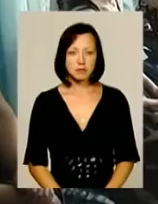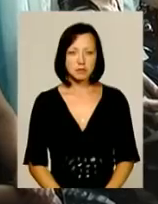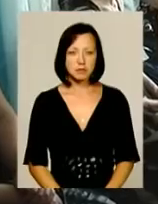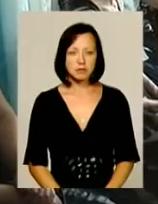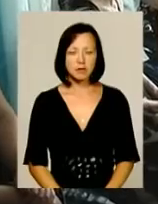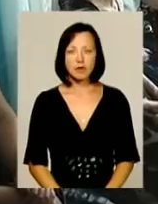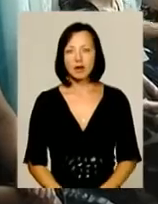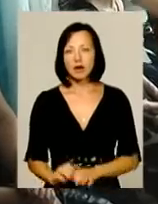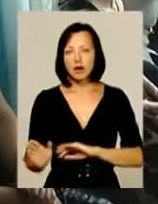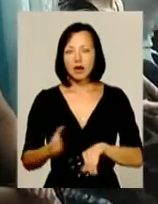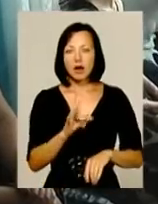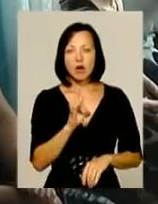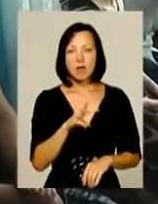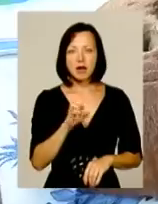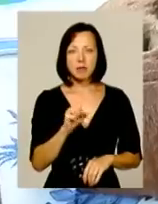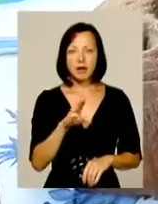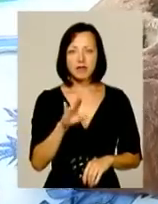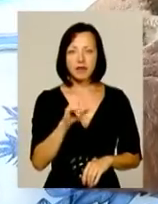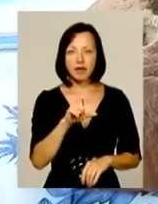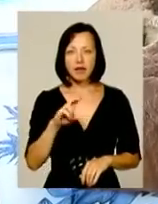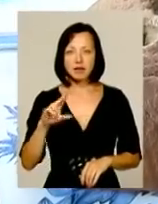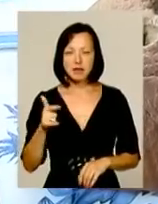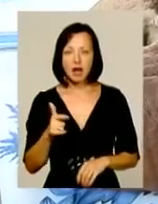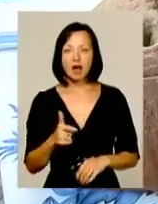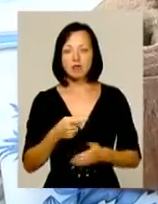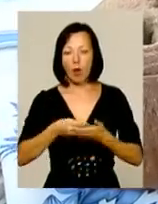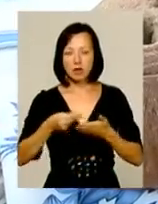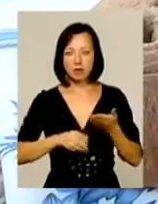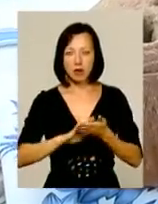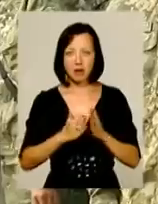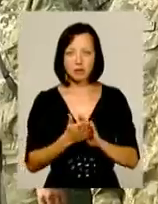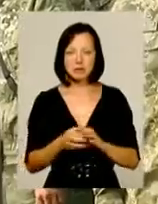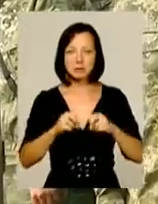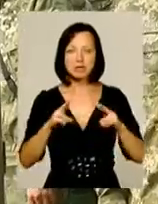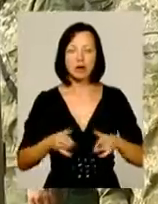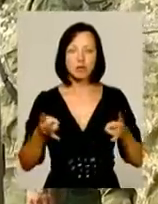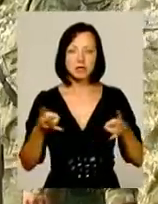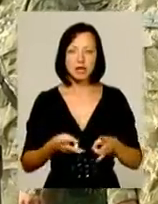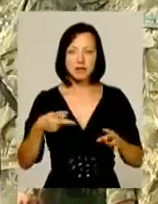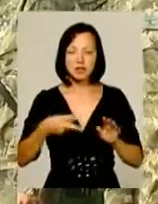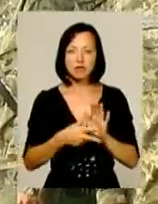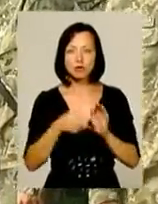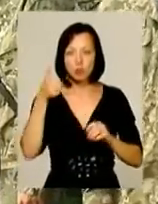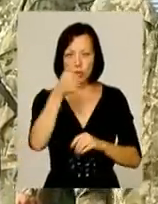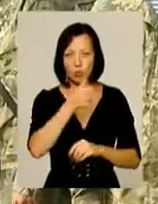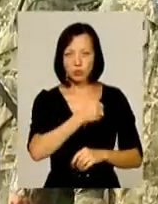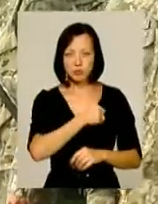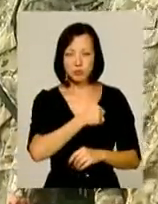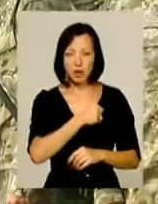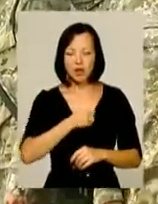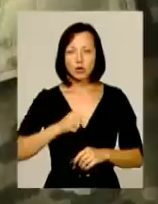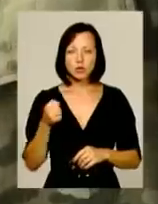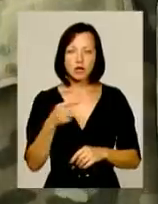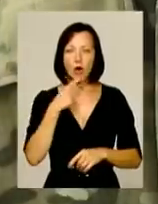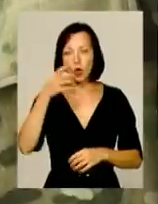Роман Матвієць проходив службу за контрактом у полку спеціального призначення з 2008-го року. Бойові побратими запевняють – розумний,